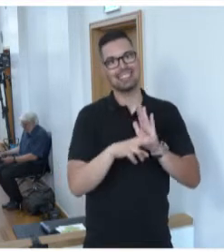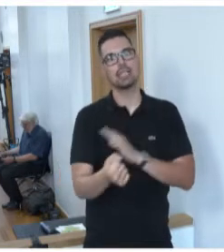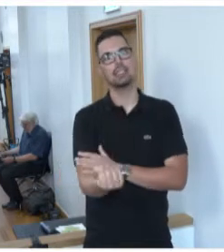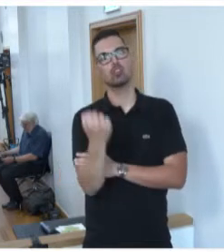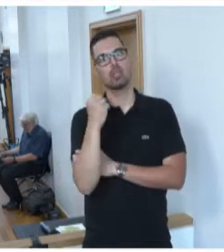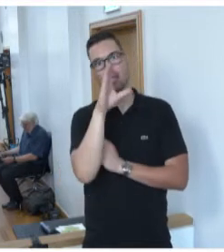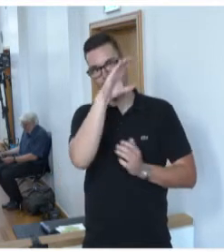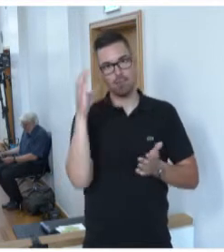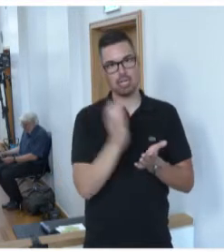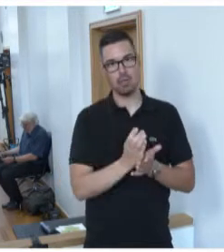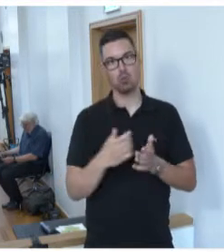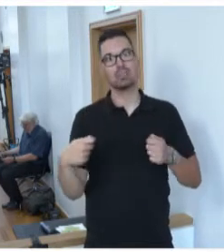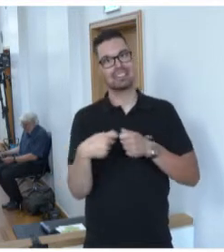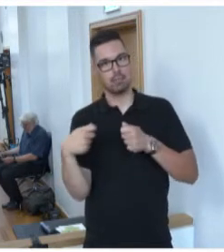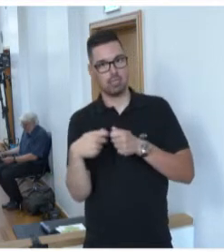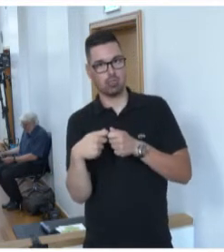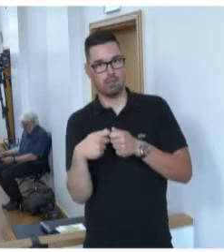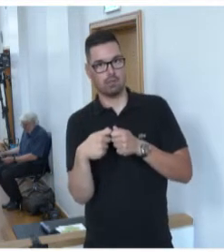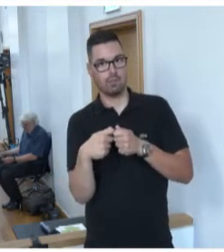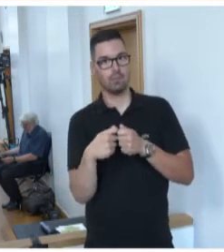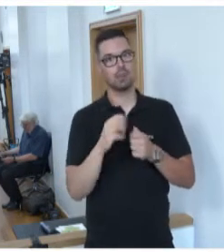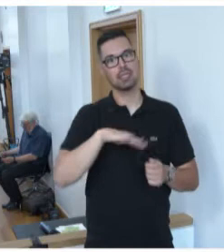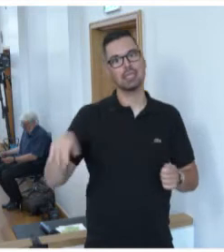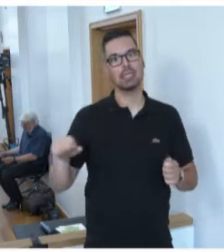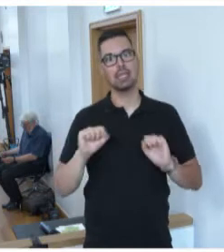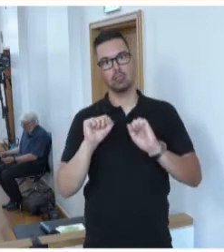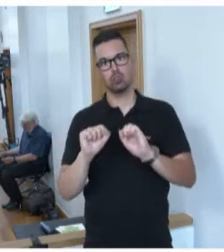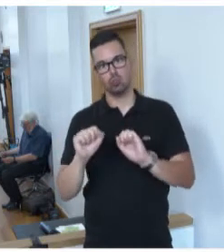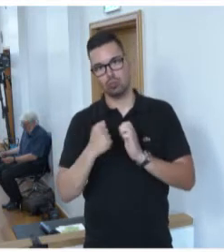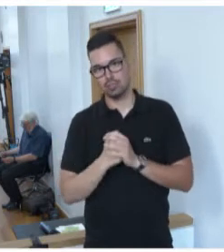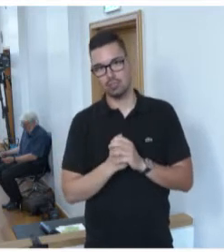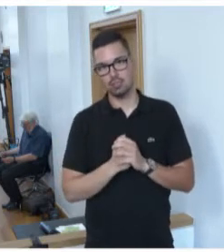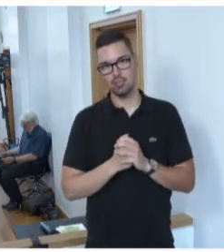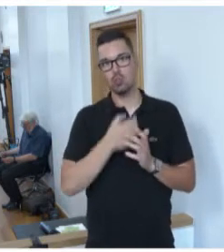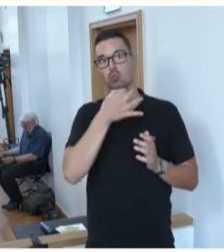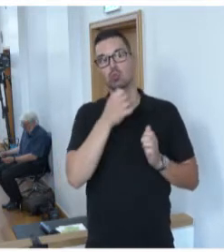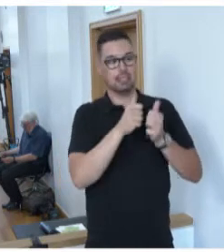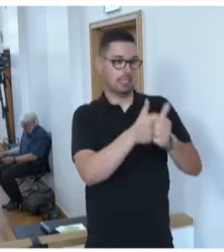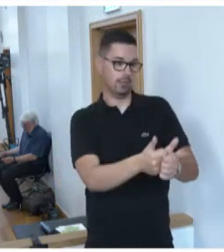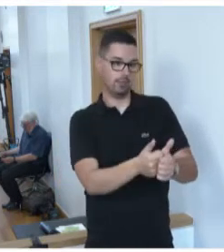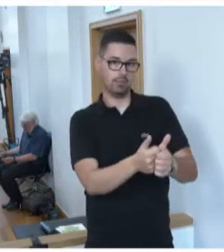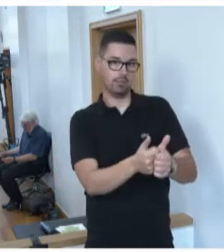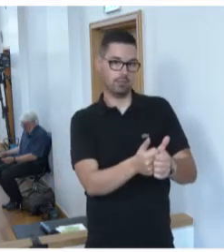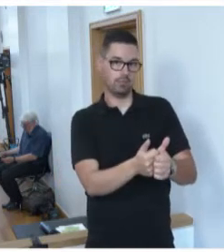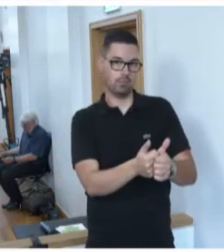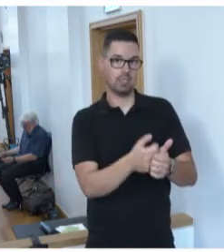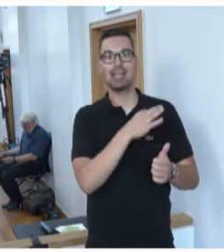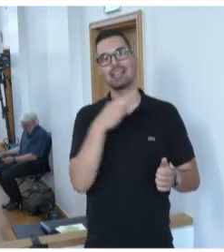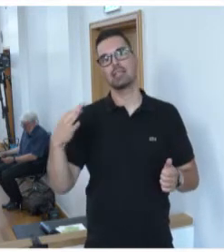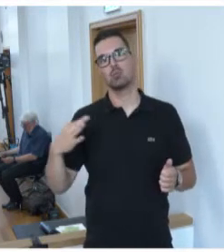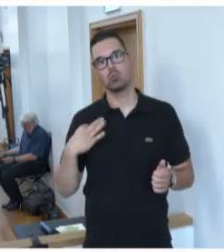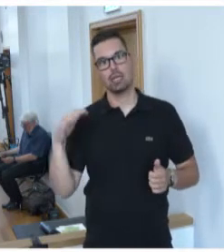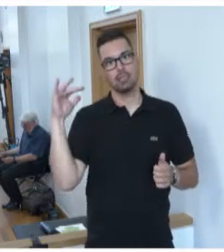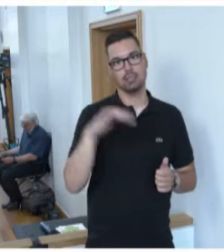Verantwortungsgemeinschaft für einen wirksamen Kinderschutz und verbessert die Kooperation der Kinder und Jugendhilfe mit dem Gesundheitswesen,